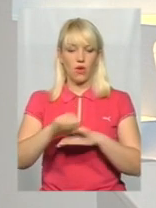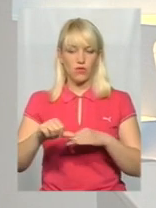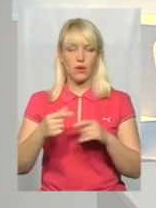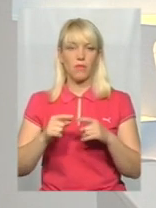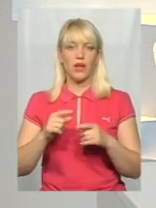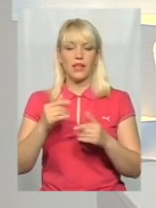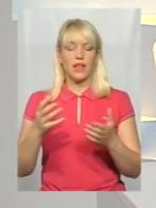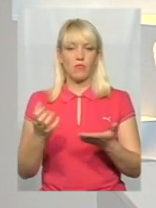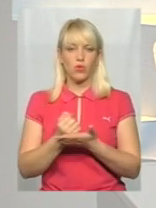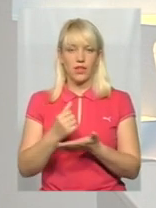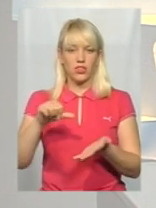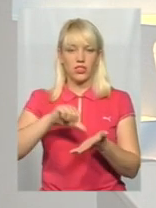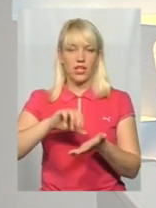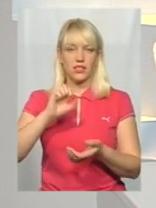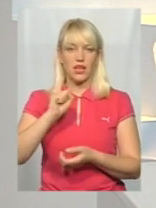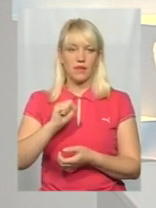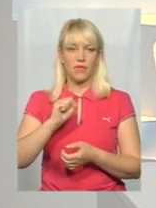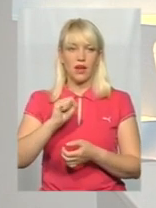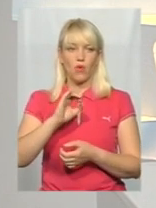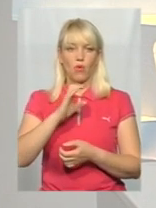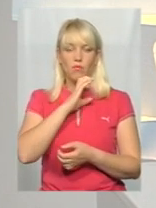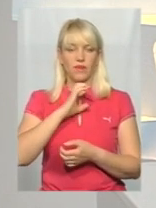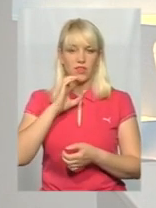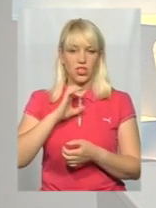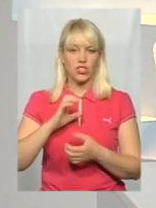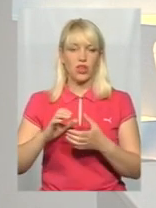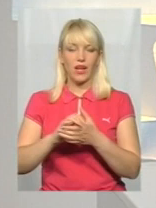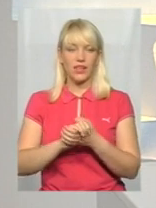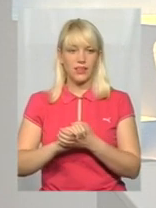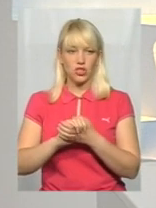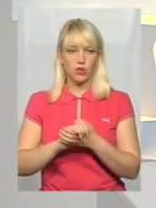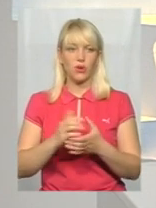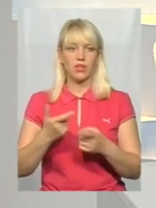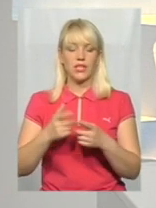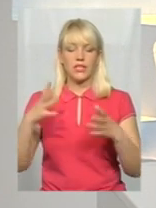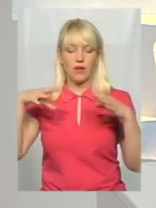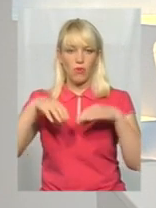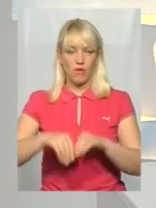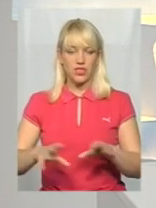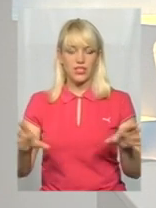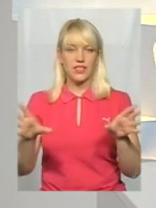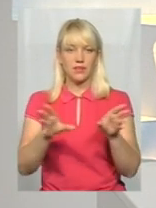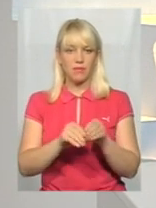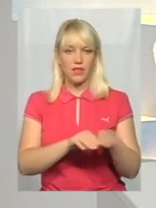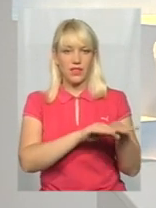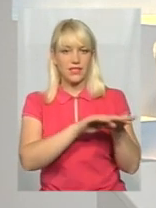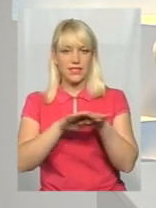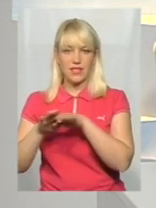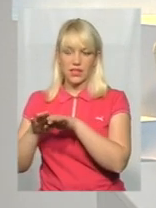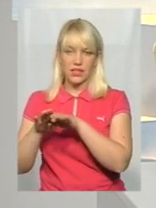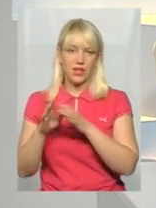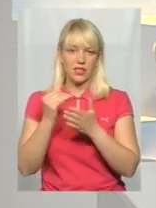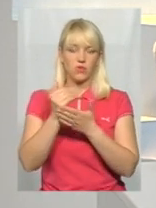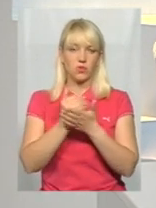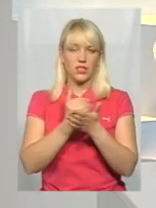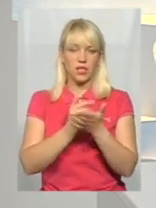Набуття членства у Північно-Атлантичному альянсі передбачає запровадження спільних військових стандартів, зокрема, і у системі